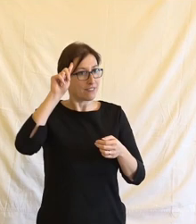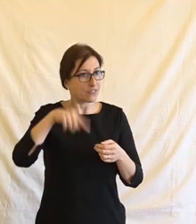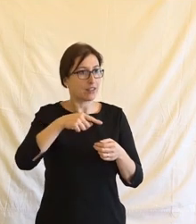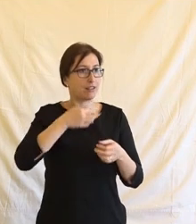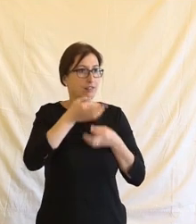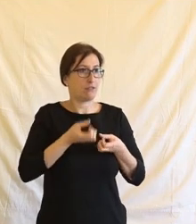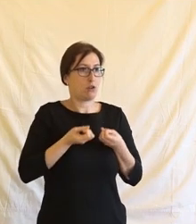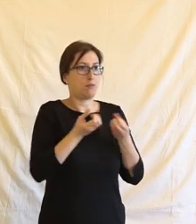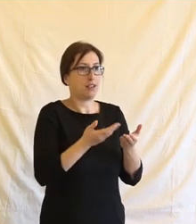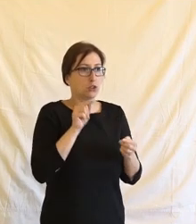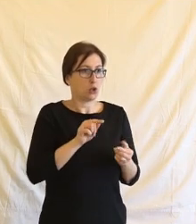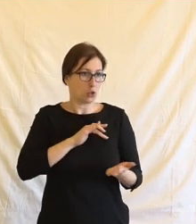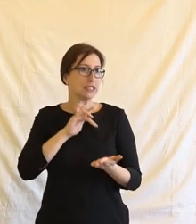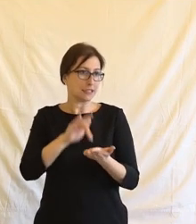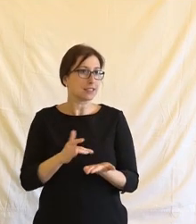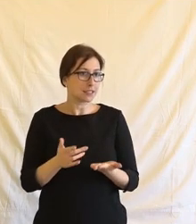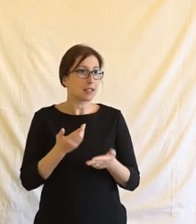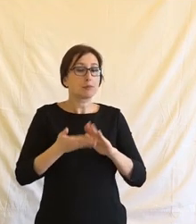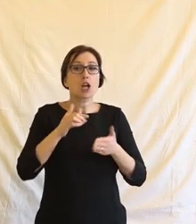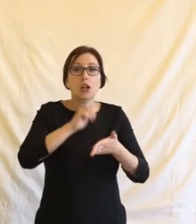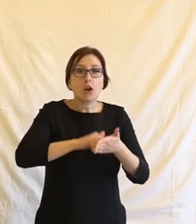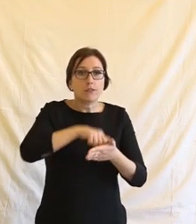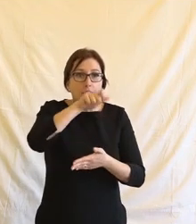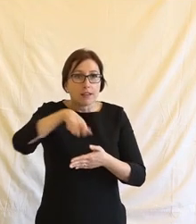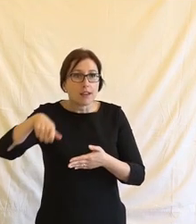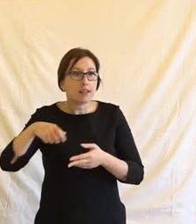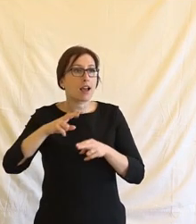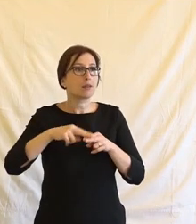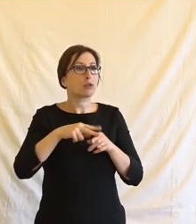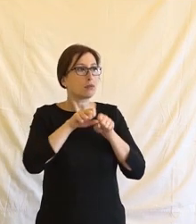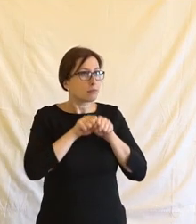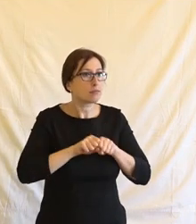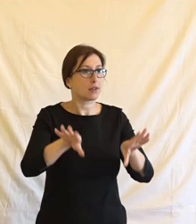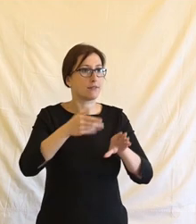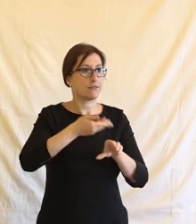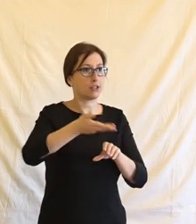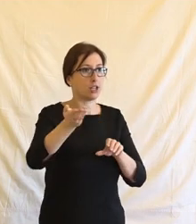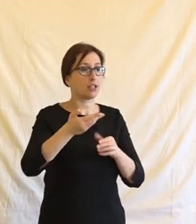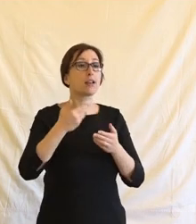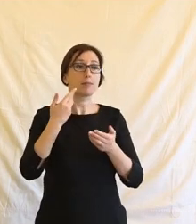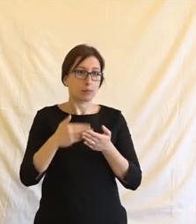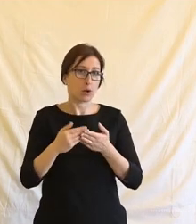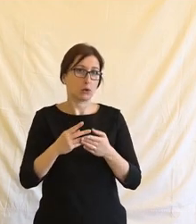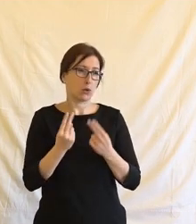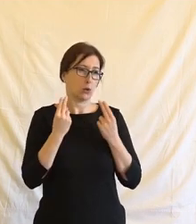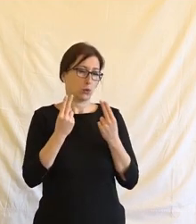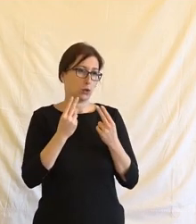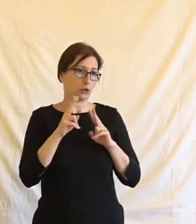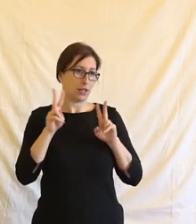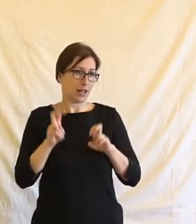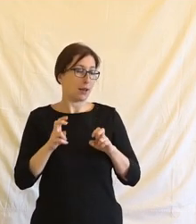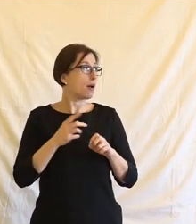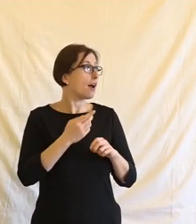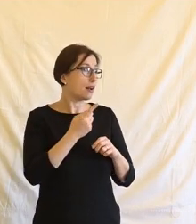hlavně třeba v tomto projektu novináři, kteří potom vlastně to mají tlumočit dál té veřejnosti. Takže určitě děkujeme a děkujeme i za